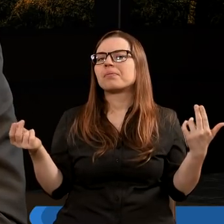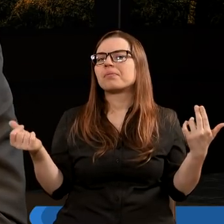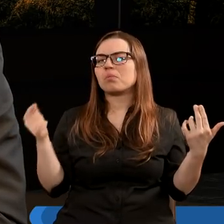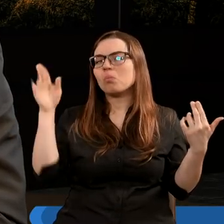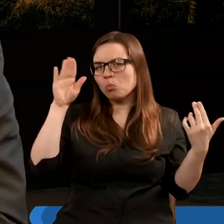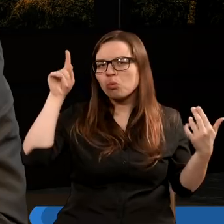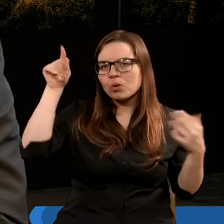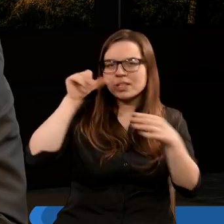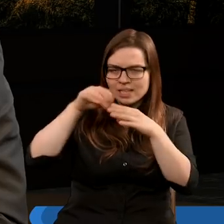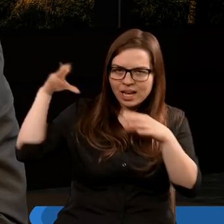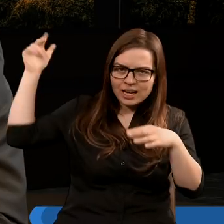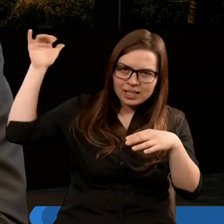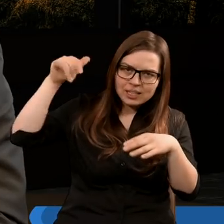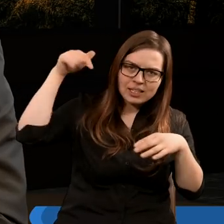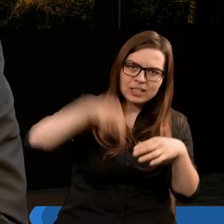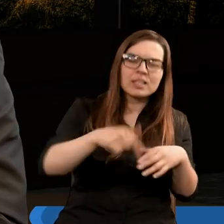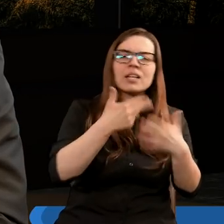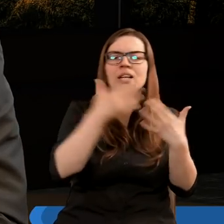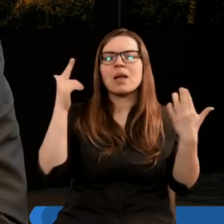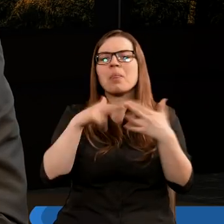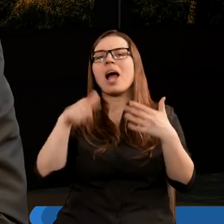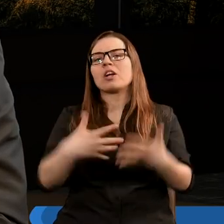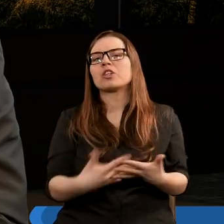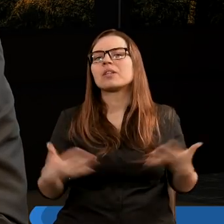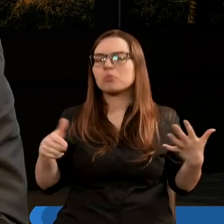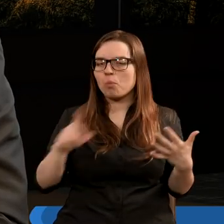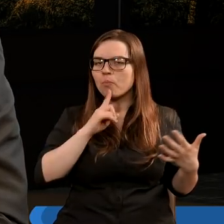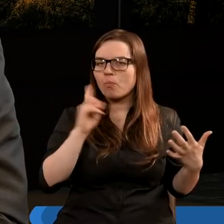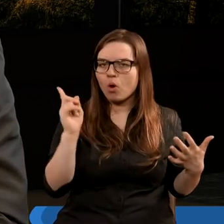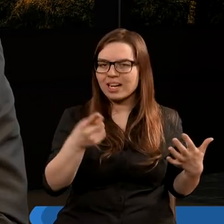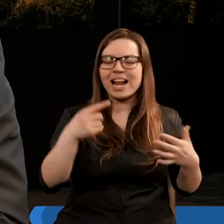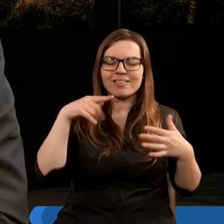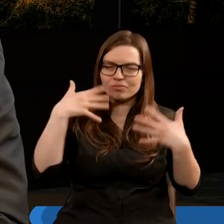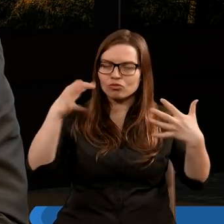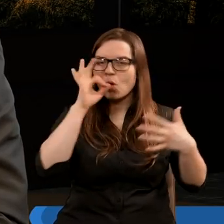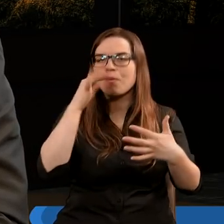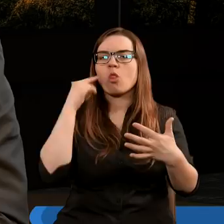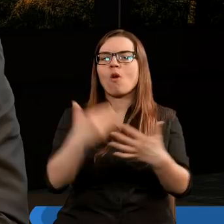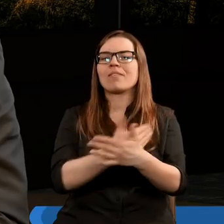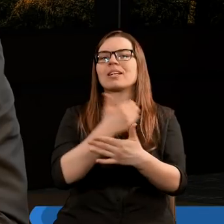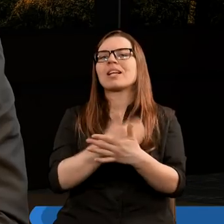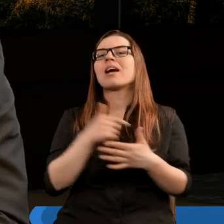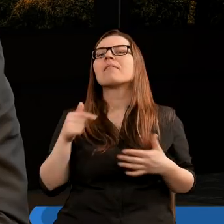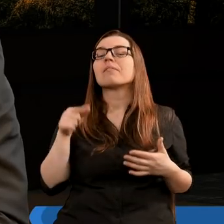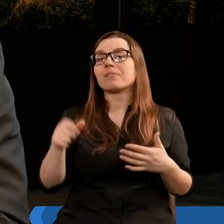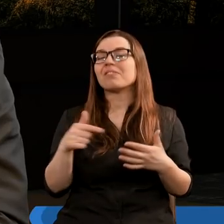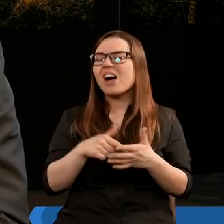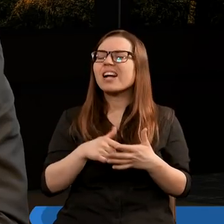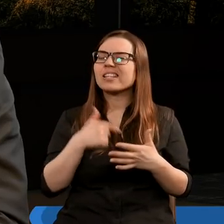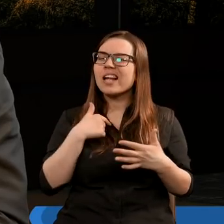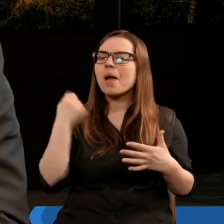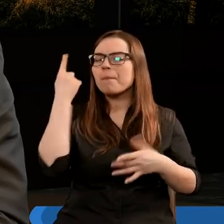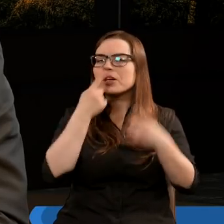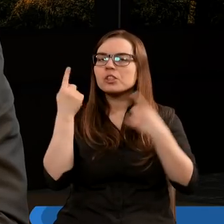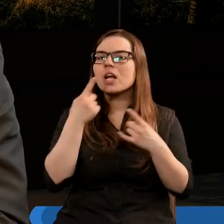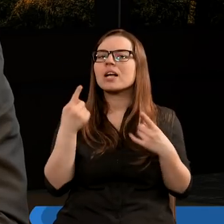tam jest Pan Bóg, z nieba leci to poselstwo i wydaje mi się, że to jest właśnie chyba